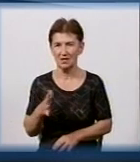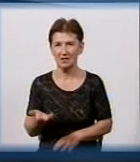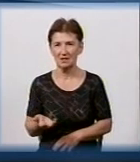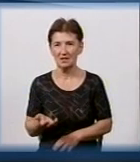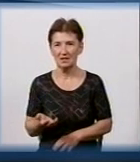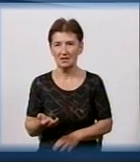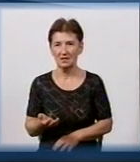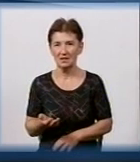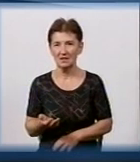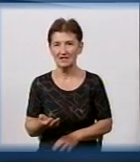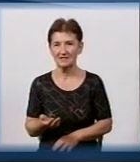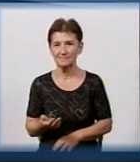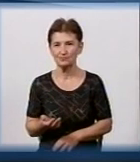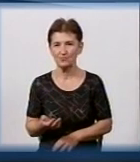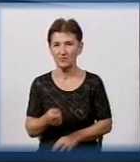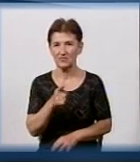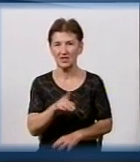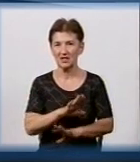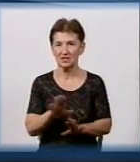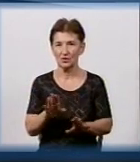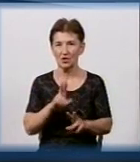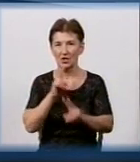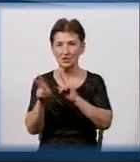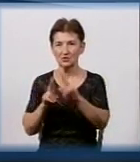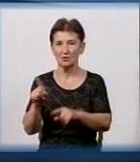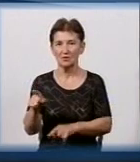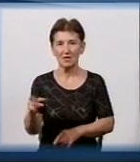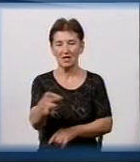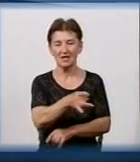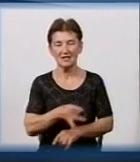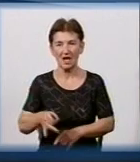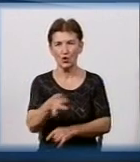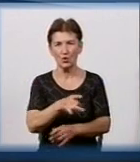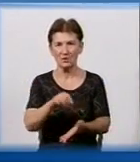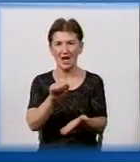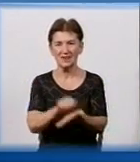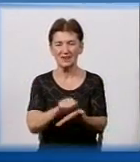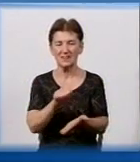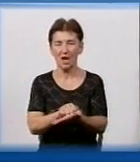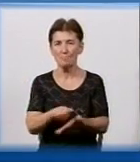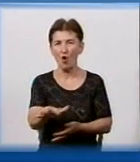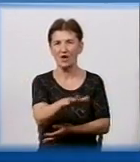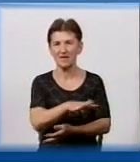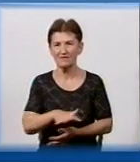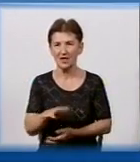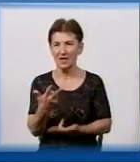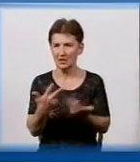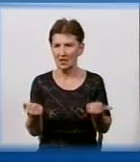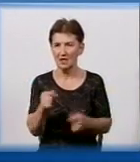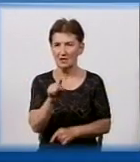А люди жалілися про те, що ось з того мікрорайону, ми говоримо про район типографії у Кропивницькому, про те, що справді так,